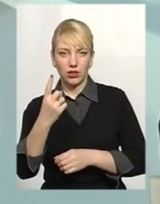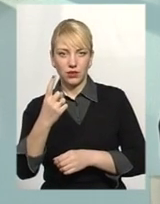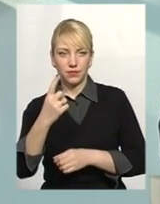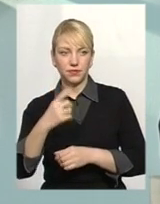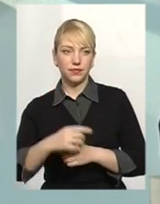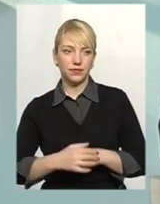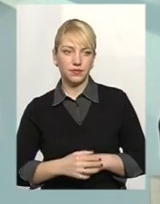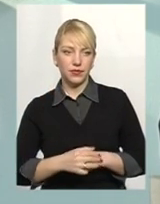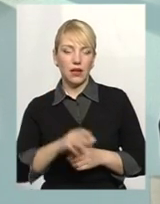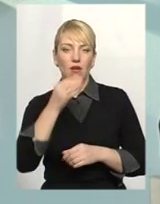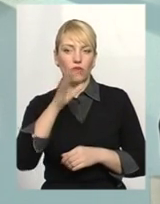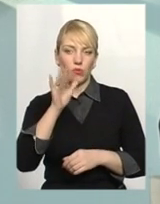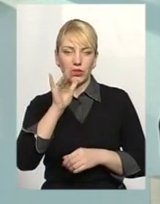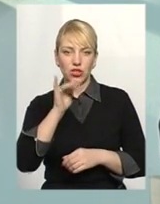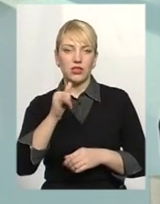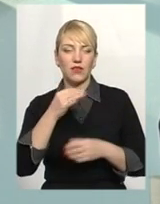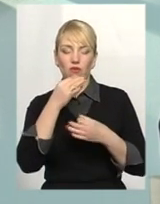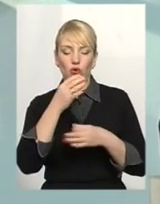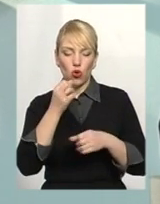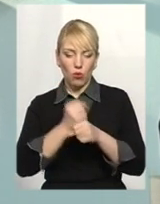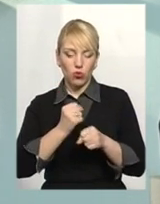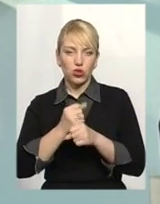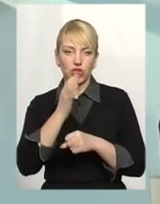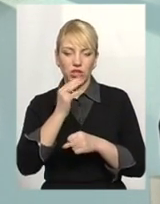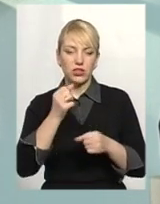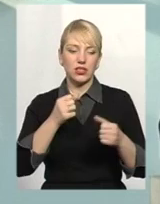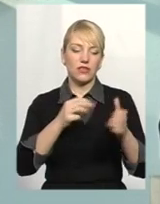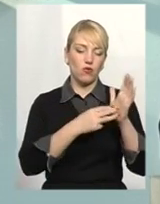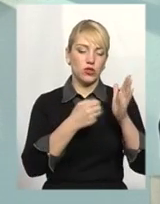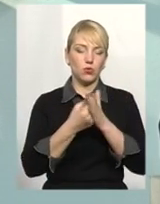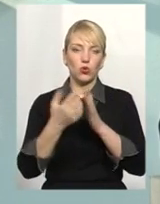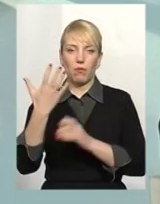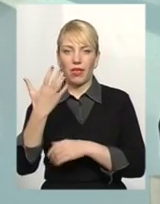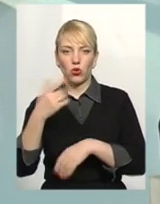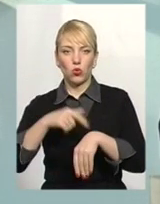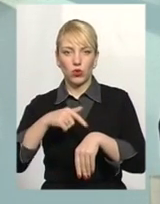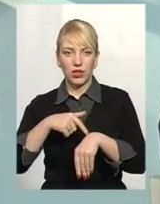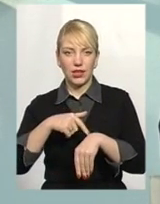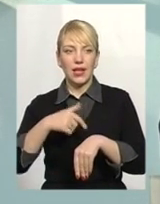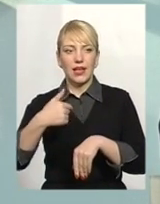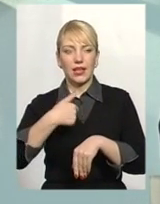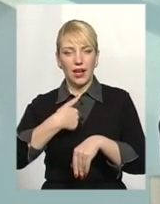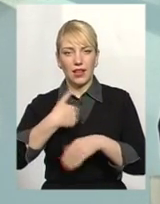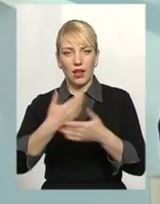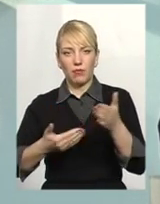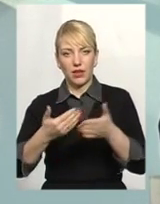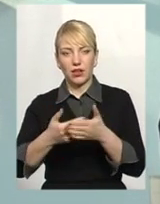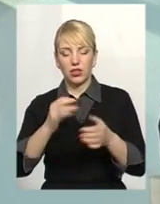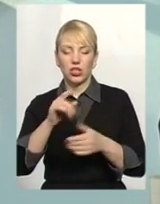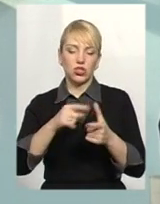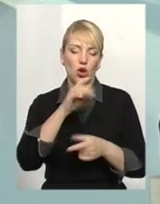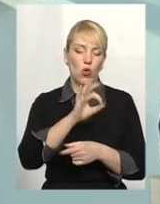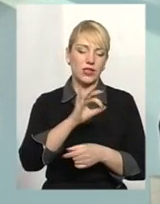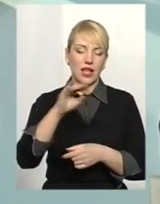і в будь-який час, в робочий час, з 8 до 5 години, я, наприклад, чи Олександр